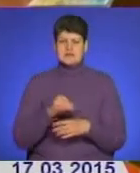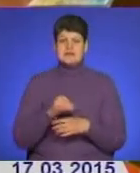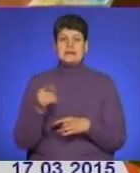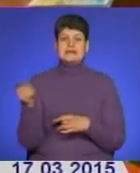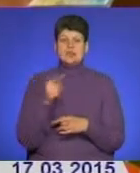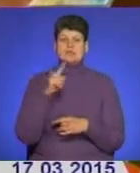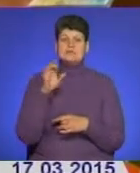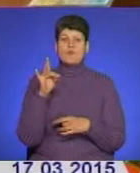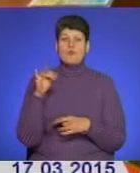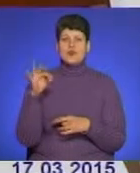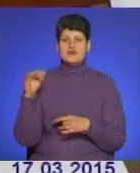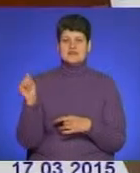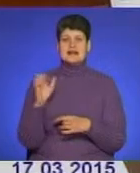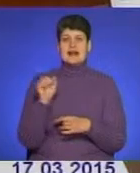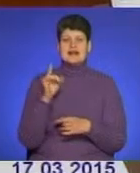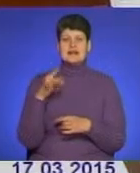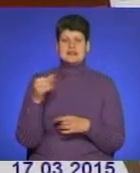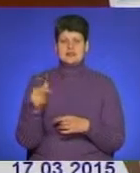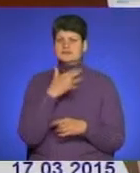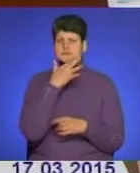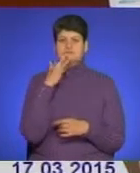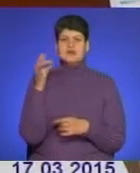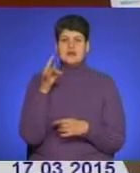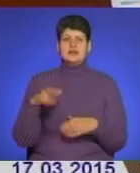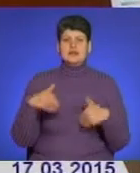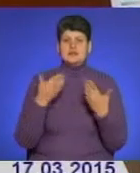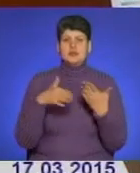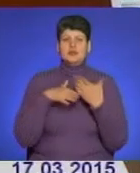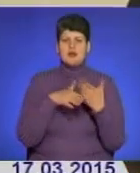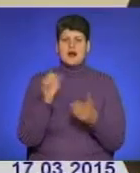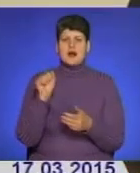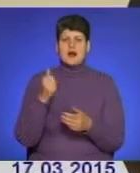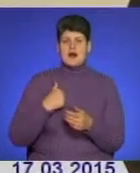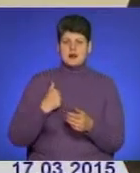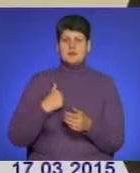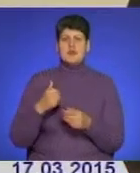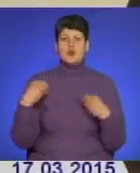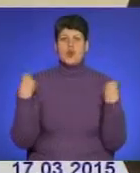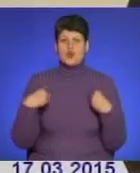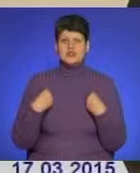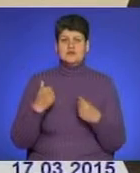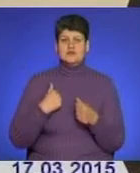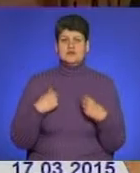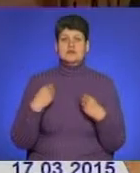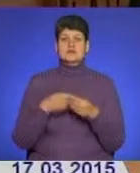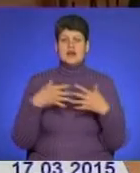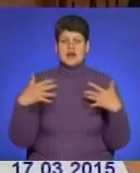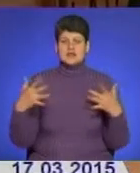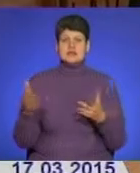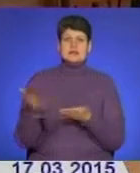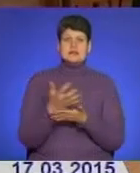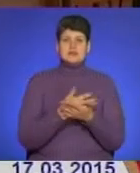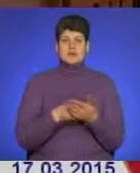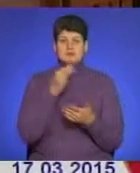Тернопільськозборівська архієпархія неодноразово надавала допомогу армії. Одяг, військове спорядження та харчі зібрали на загальну